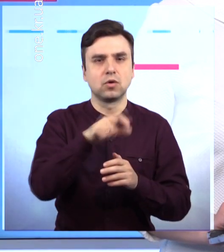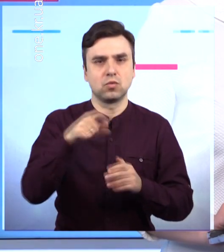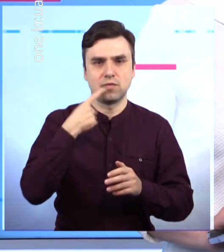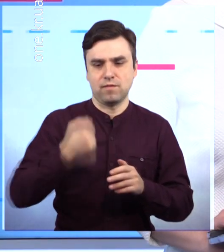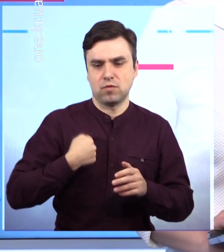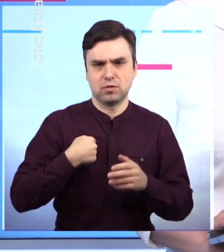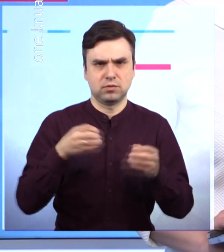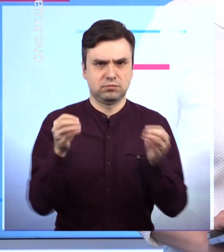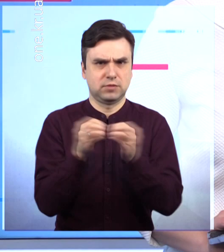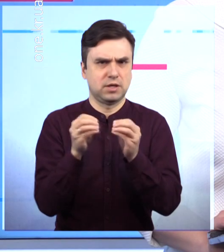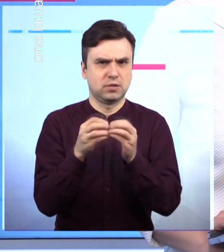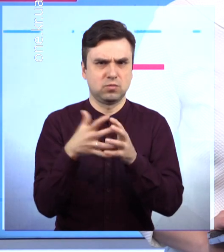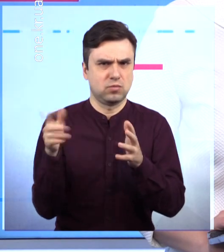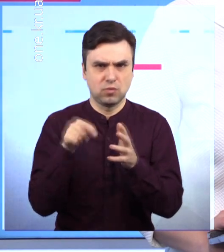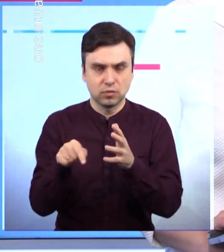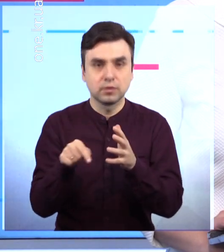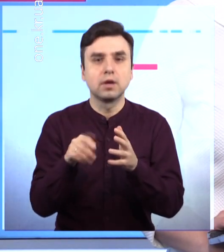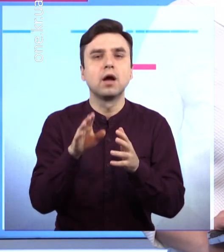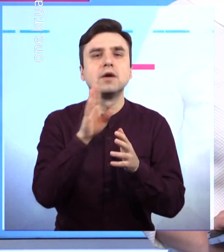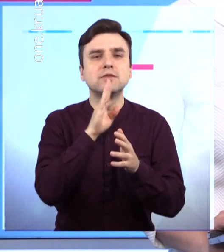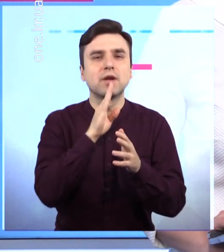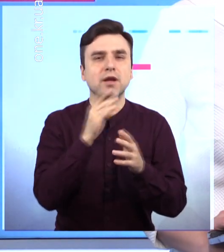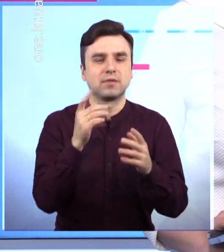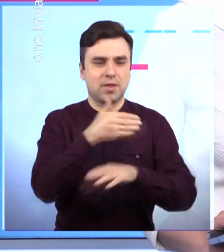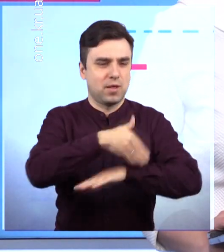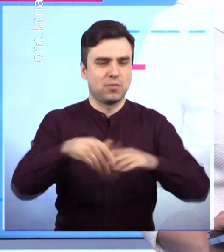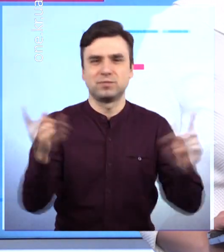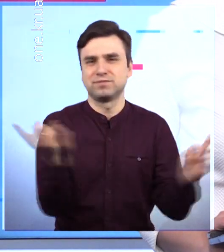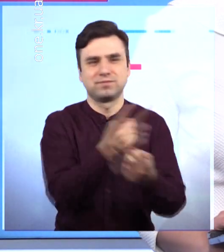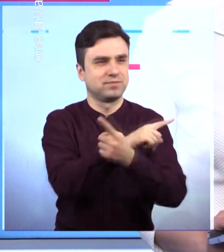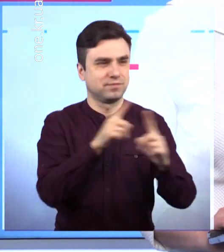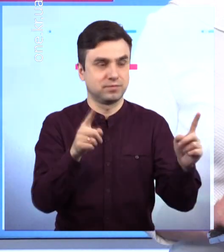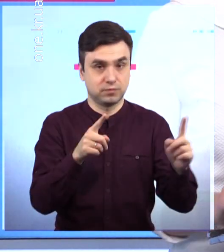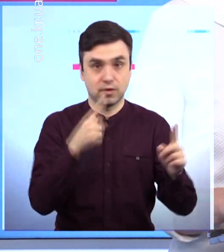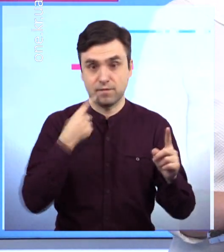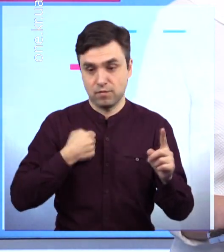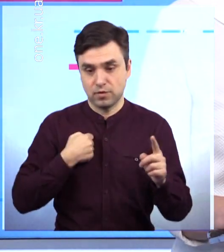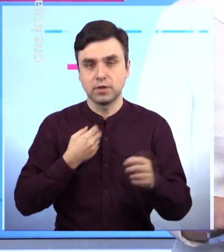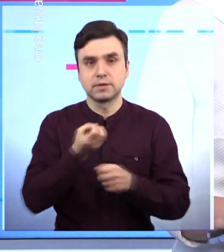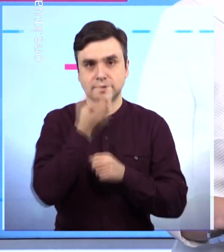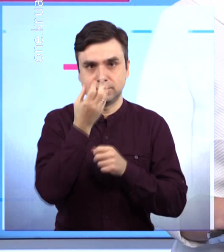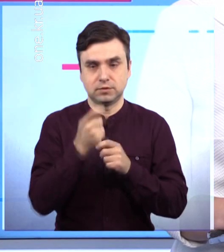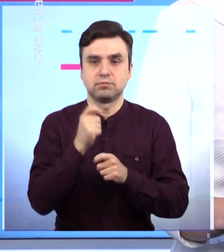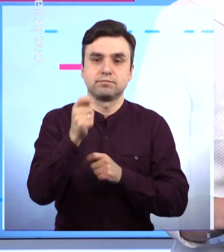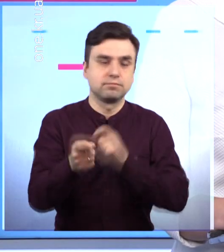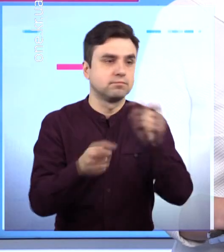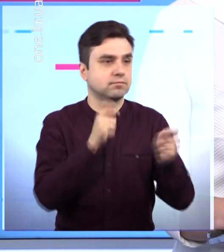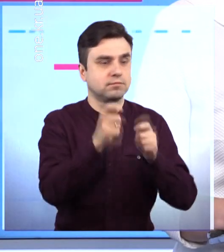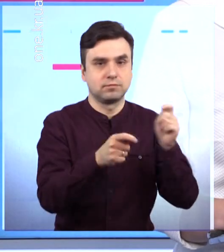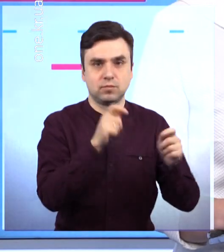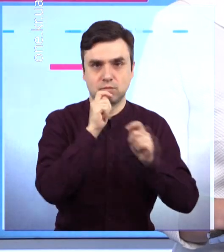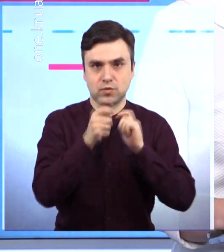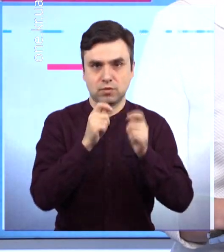Незвичне вітання від армійців. В день 8 березня на 95-му кварталі більше 10 учасників АТО та ООС